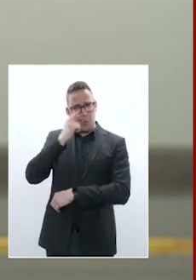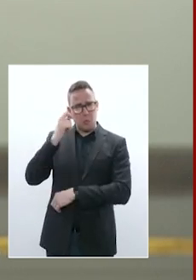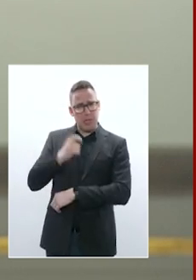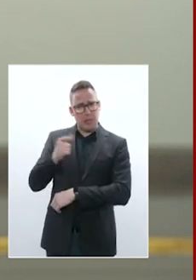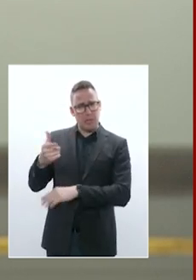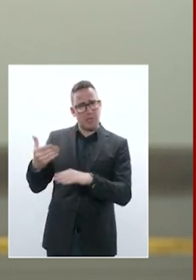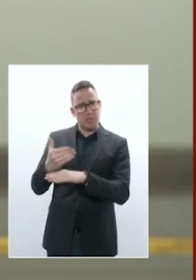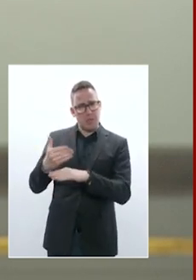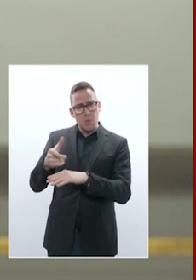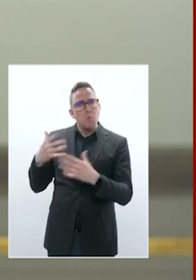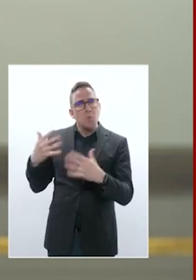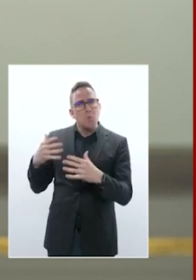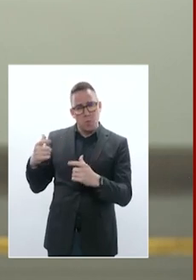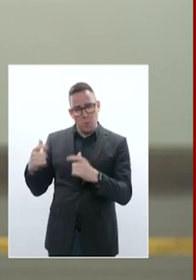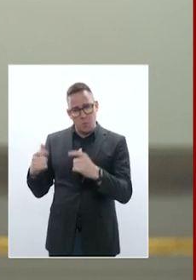sécurité collective